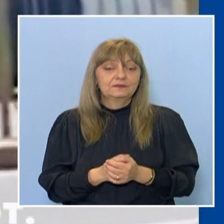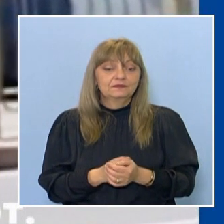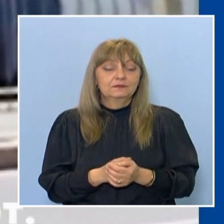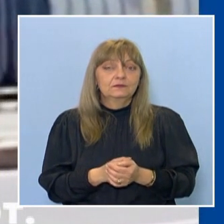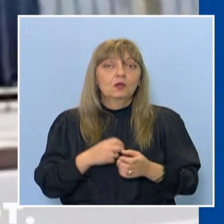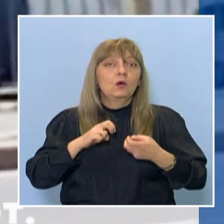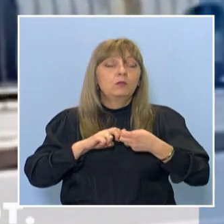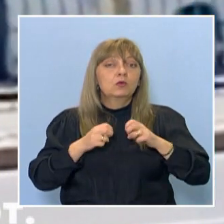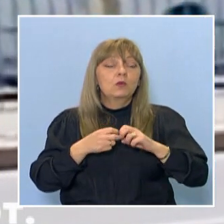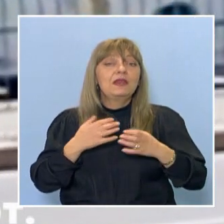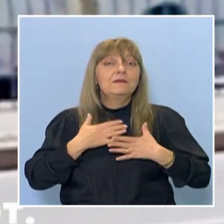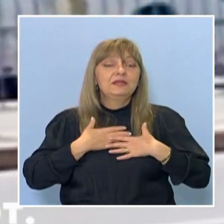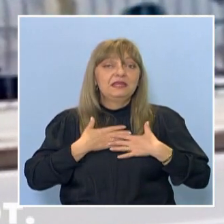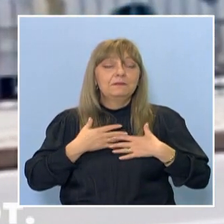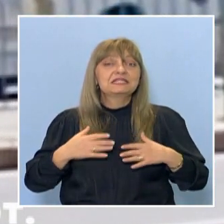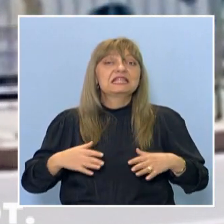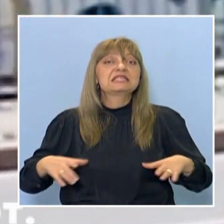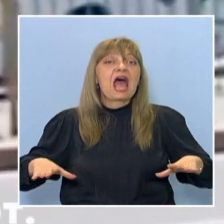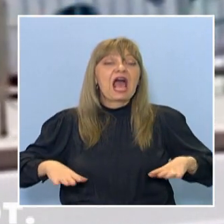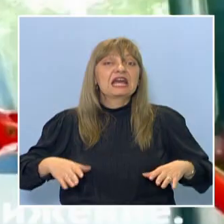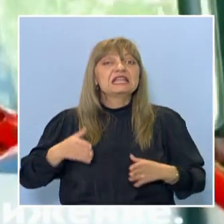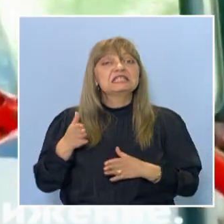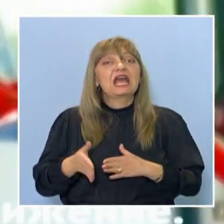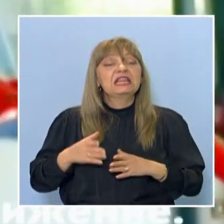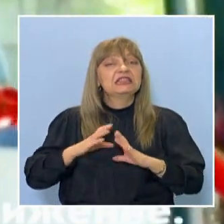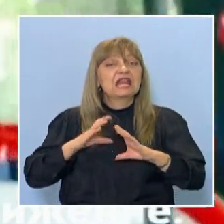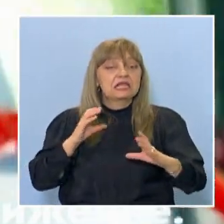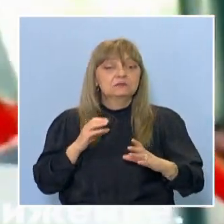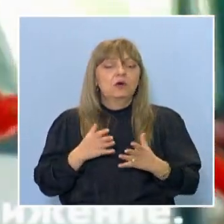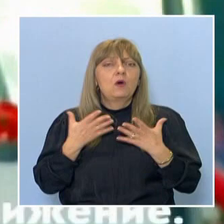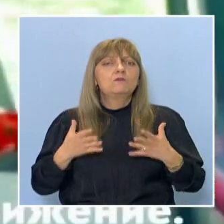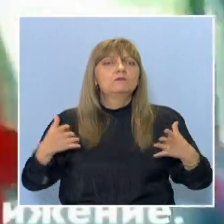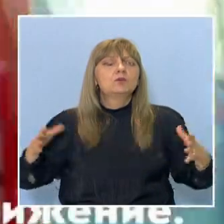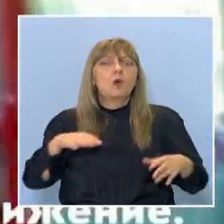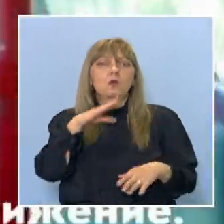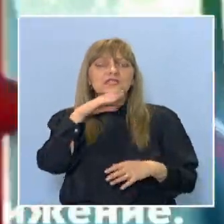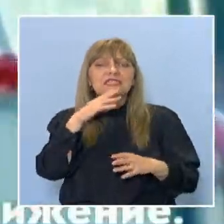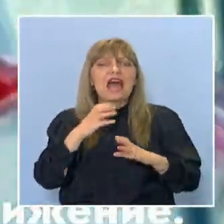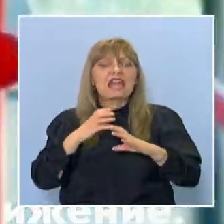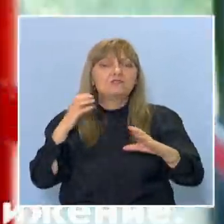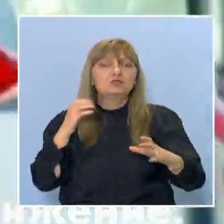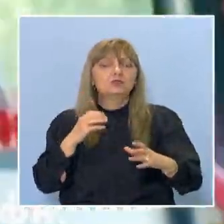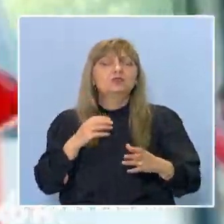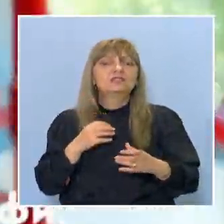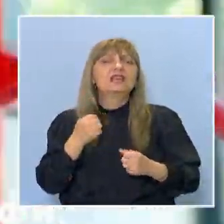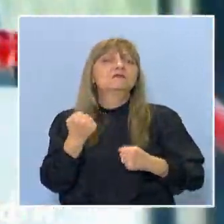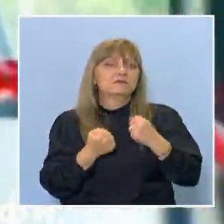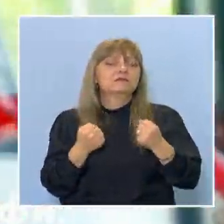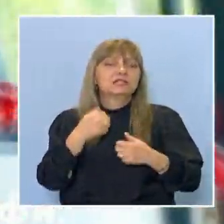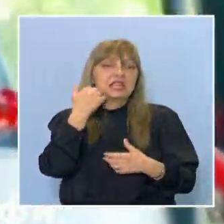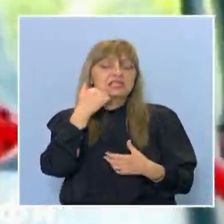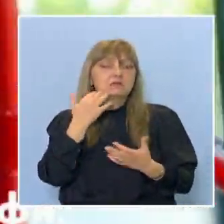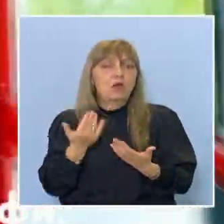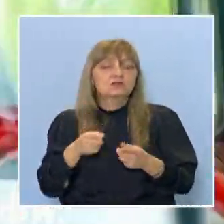Проблеми има и с градския транспорт. Множество стари автобуси са все още в движение. Те